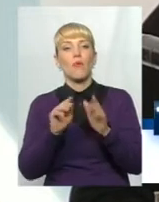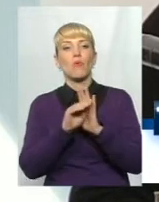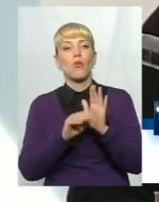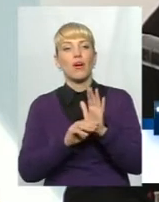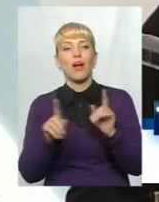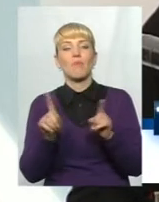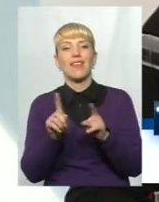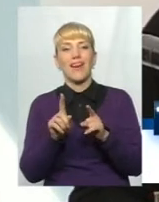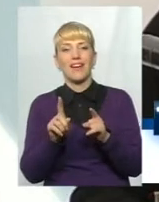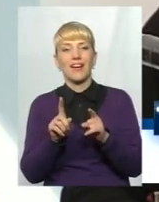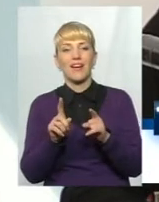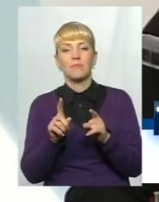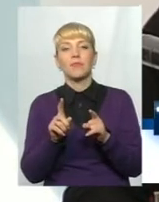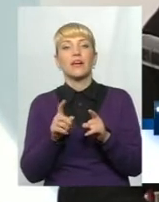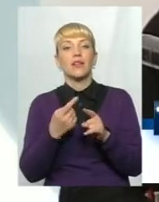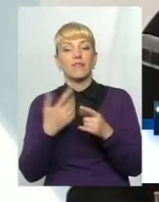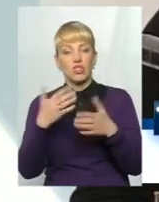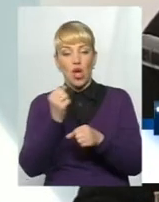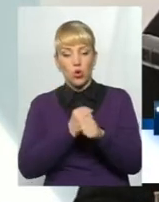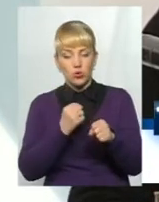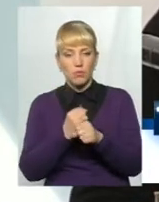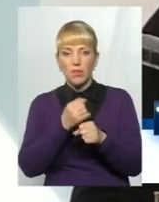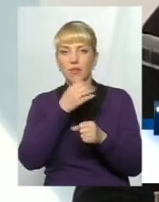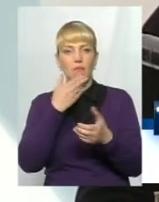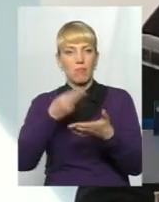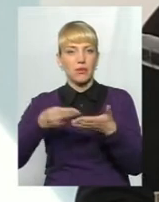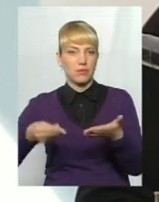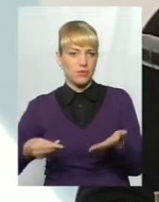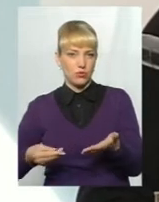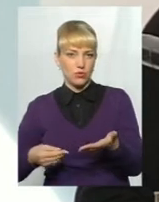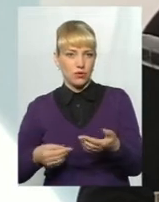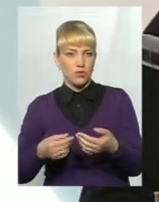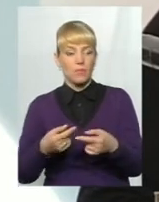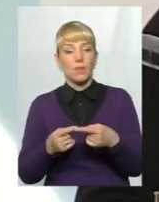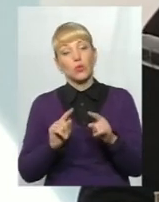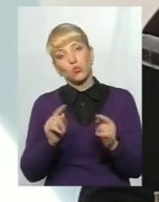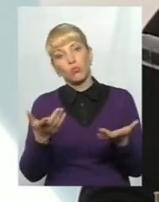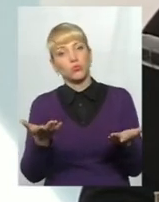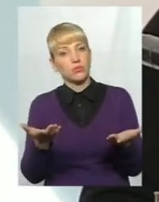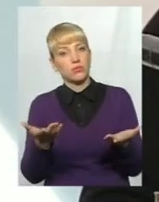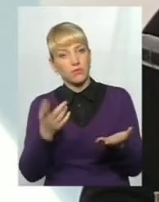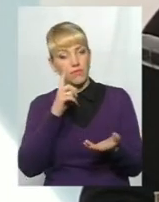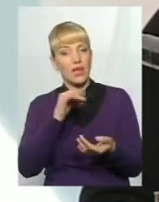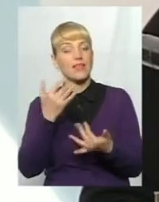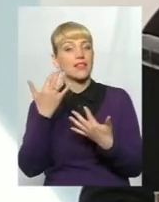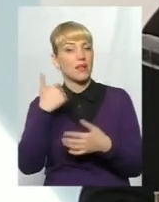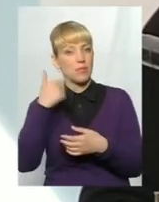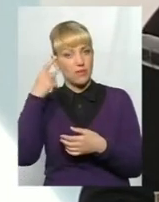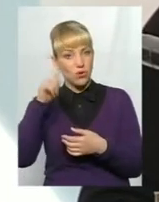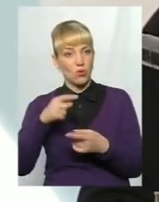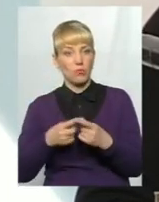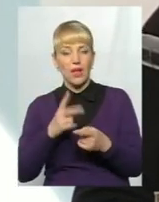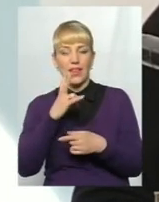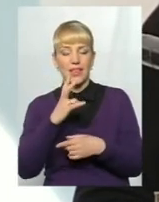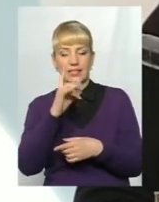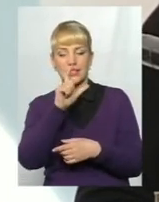юстована. Чомусь не можуть поставити підпис, щоб використовувати цю програму для перевірки. Ну і, наскільки мені відомо, що в НАЗК ще досі не